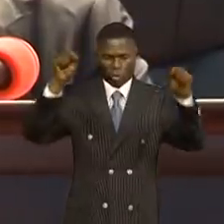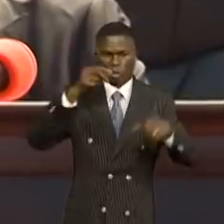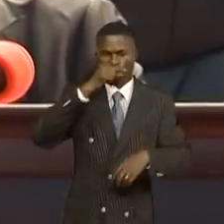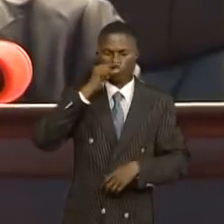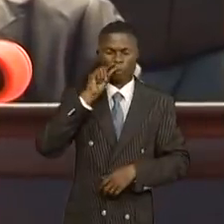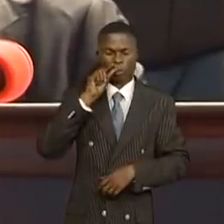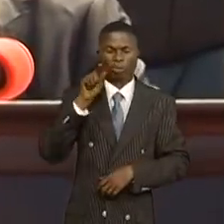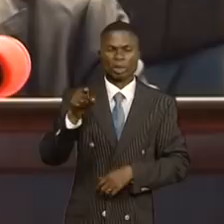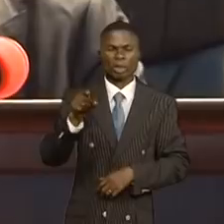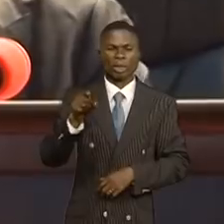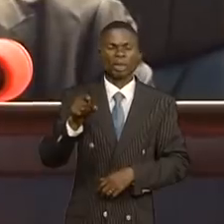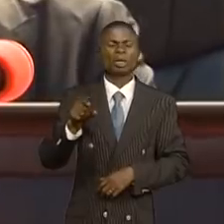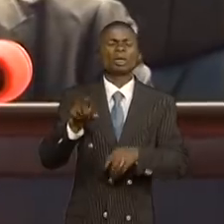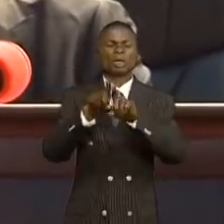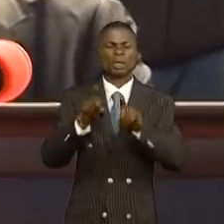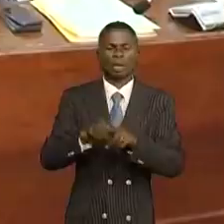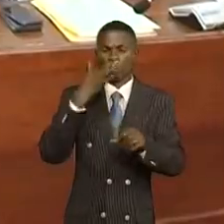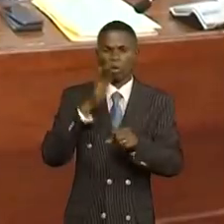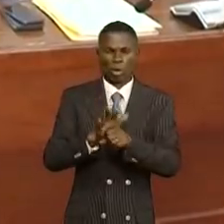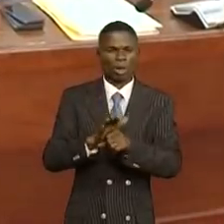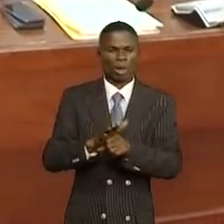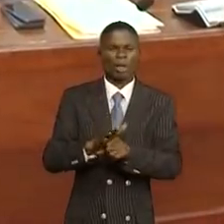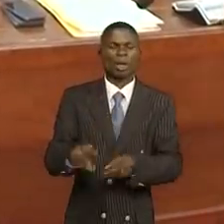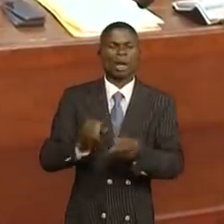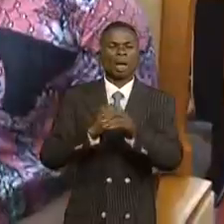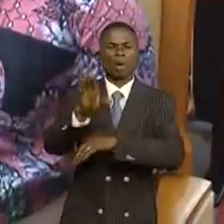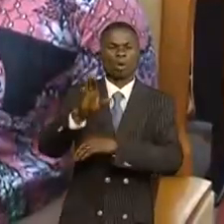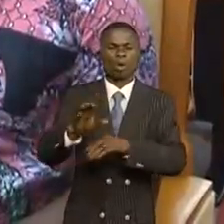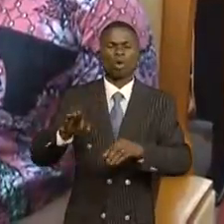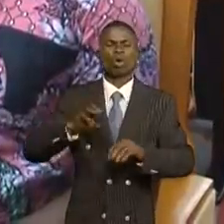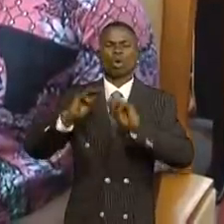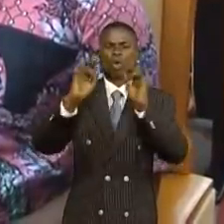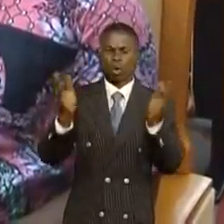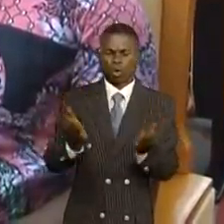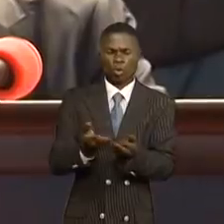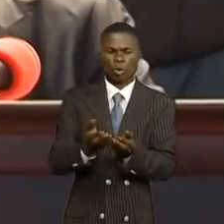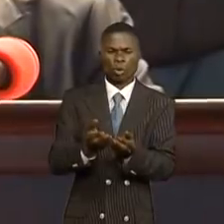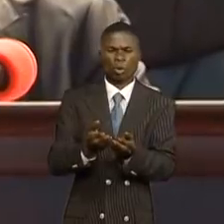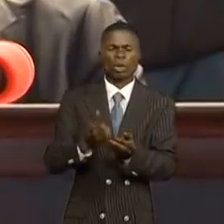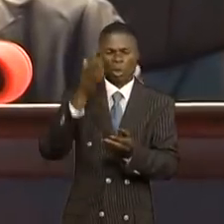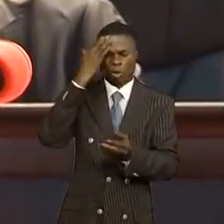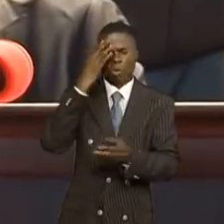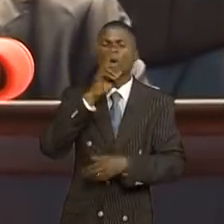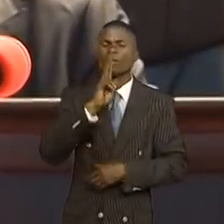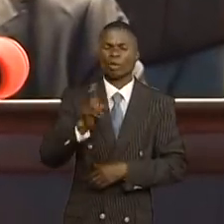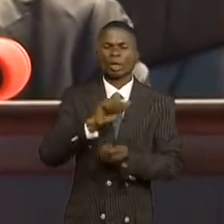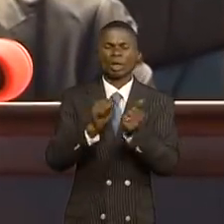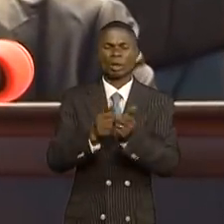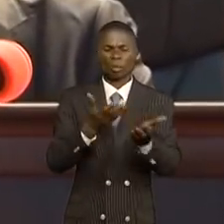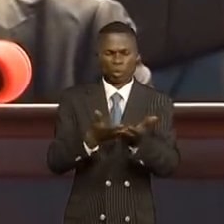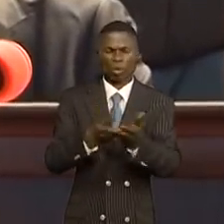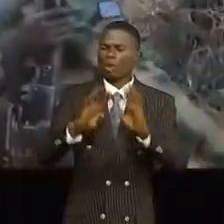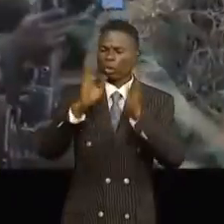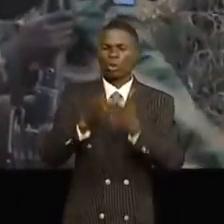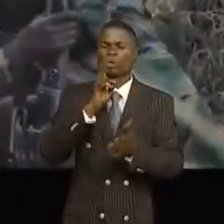Christophe Nkodiampoanga, a promis de mettre sur pied une commission pour faire la lumière. Alors toute la lumière